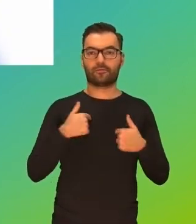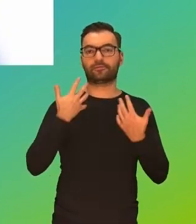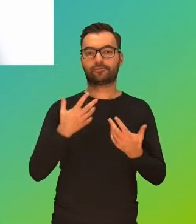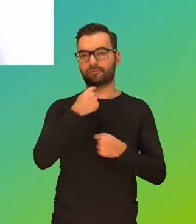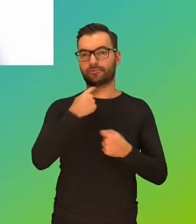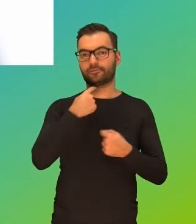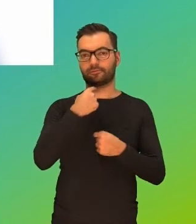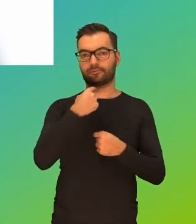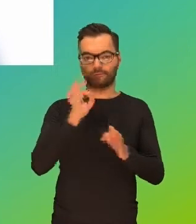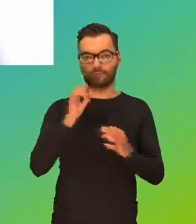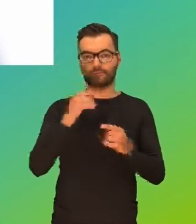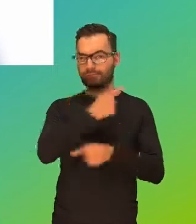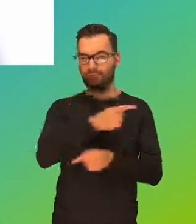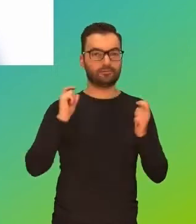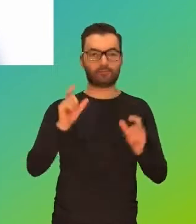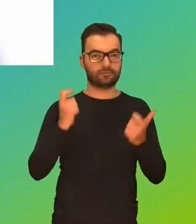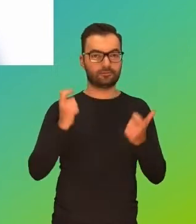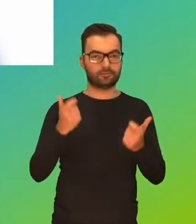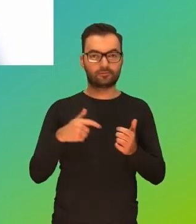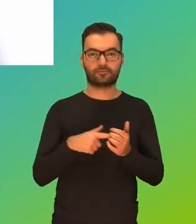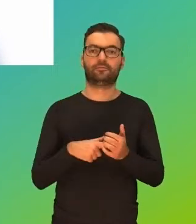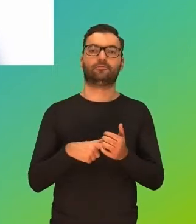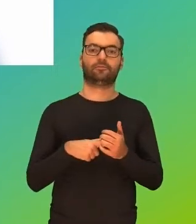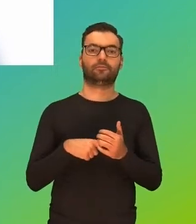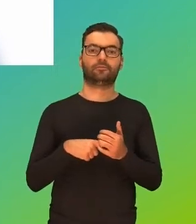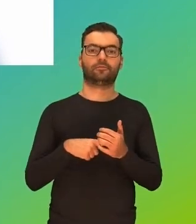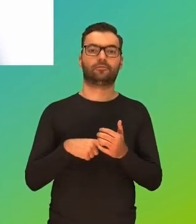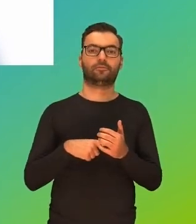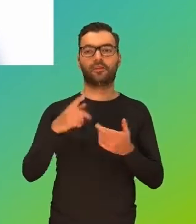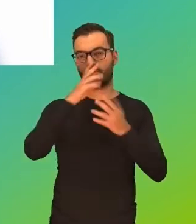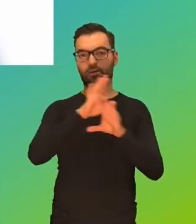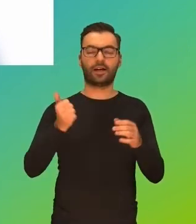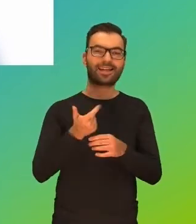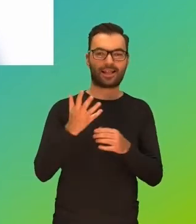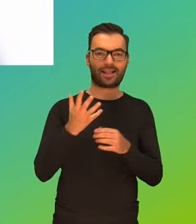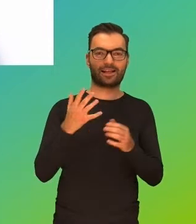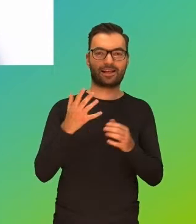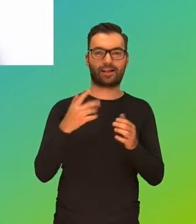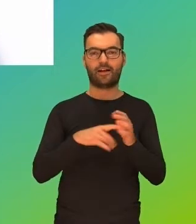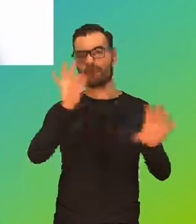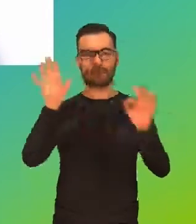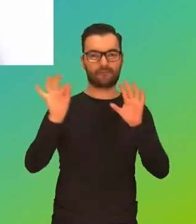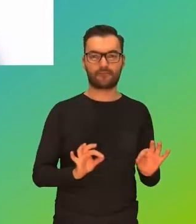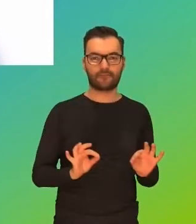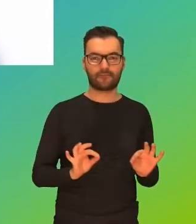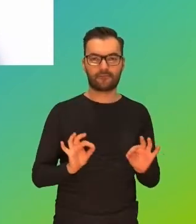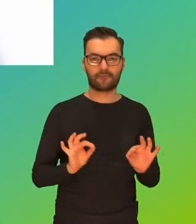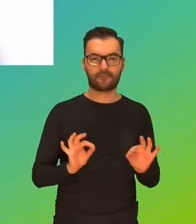co ja chciałabym Państwu dzisiaj powiedzieć, to jest przedstawienie kilku może takich wybranych